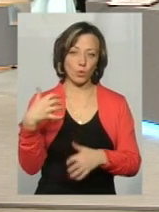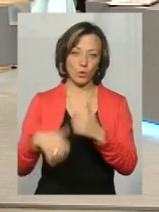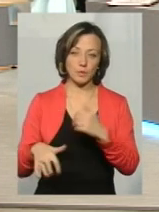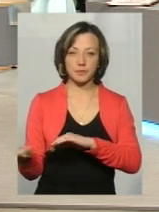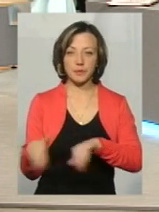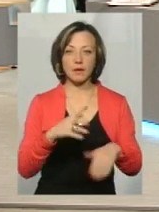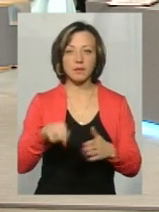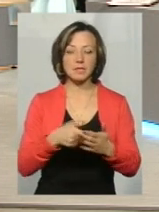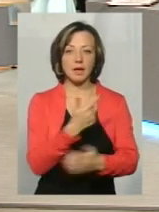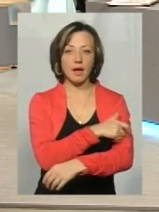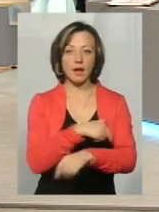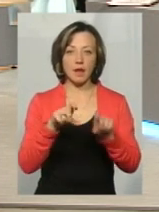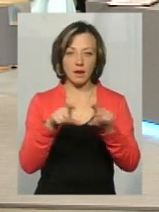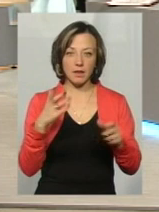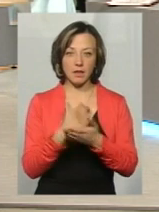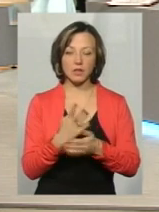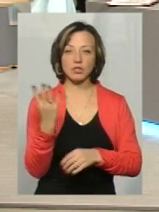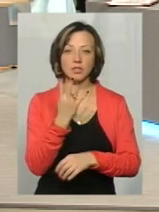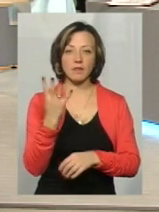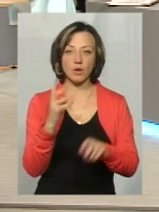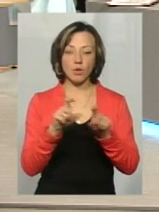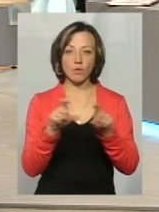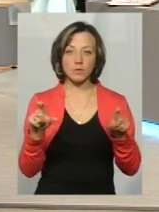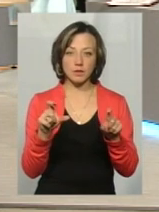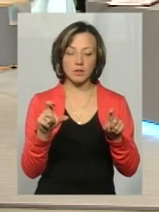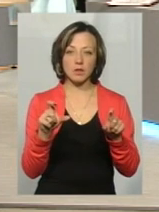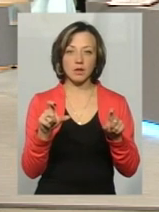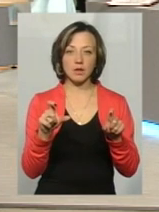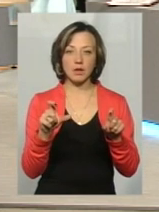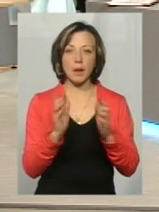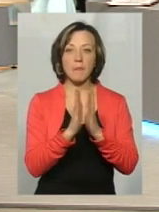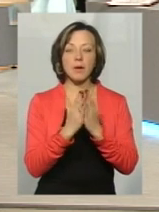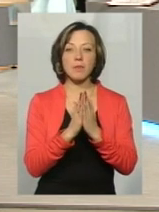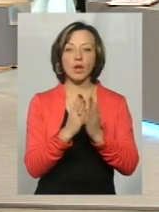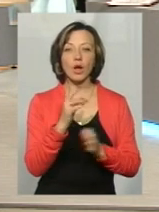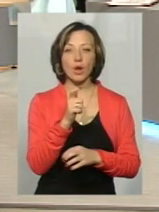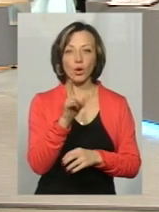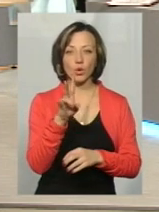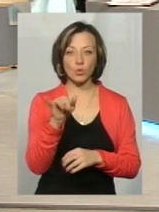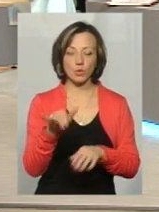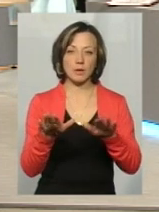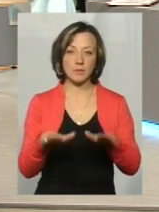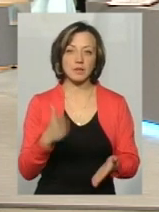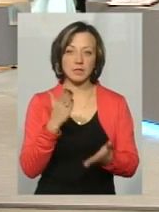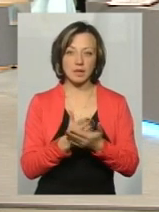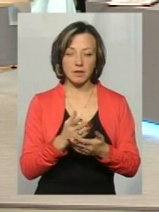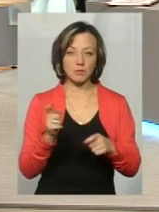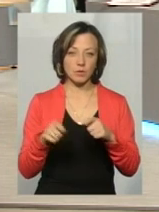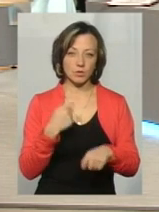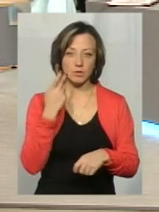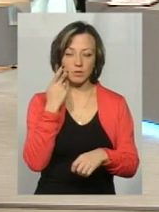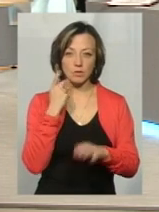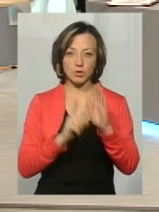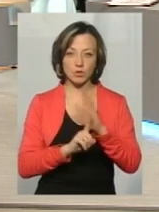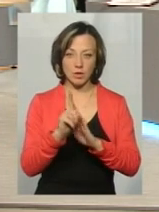міської лікарні і біля першого корпусу бібліотеки ХНО. Аналогічно там є місце, де порушують... Це, по суті,